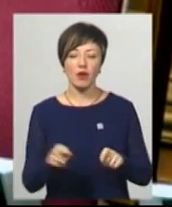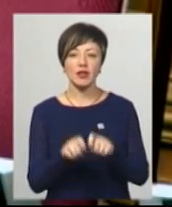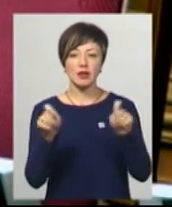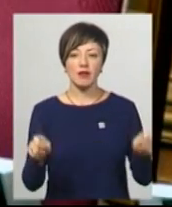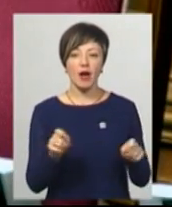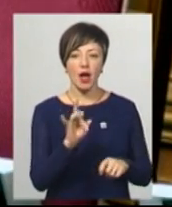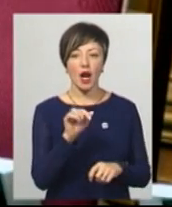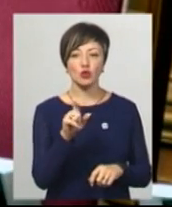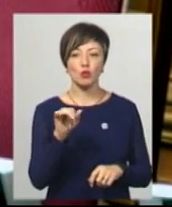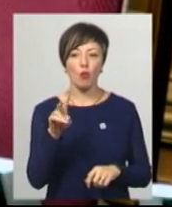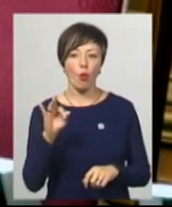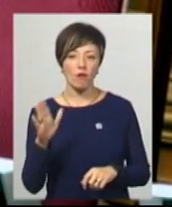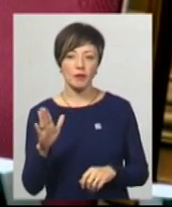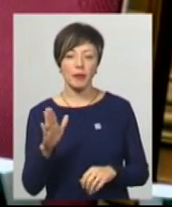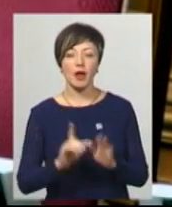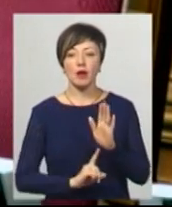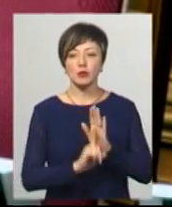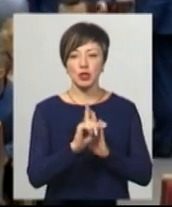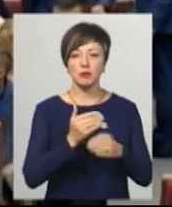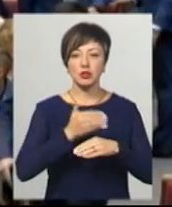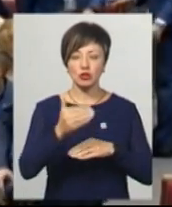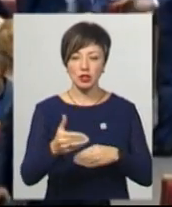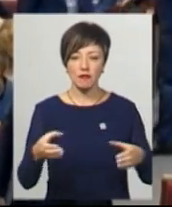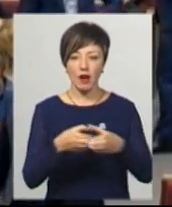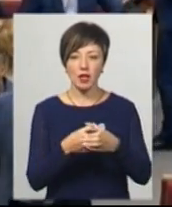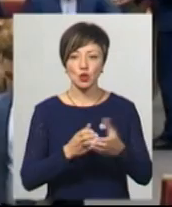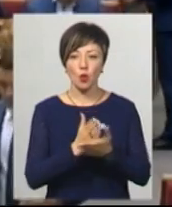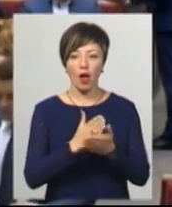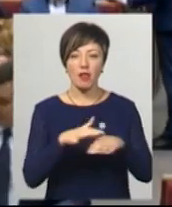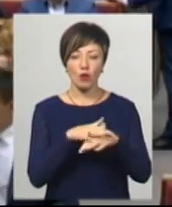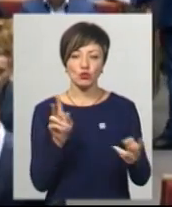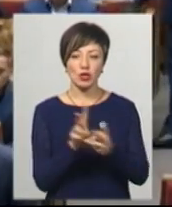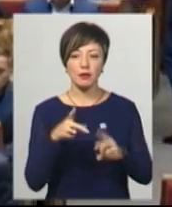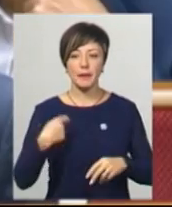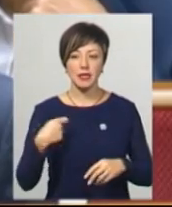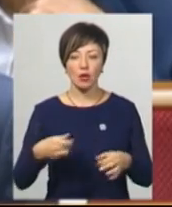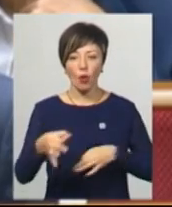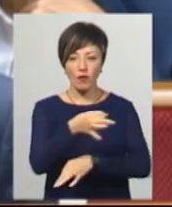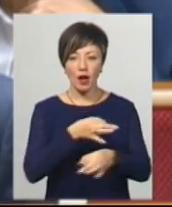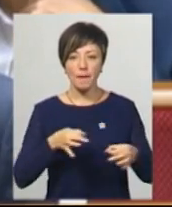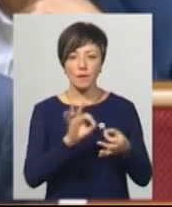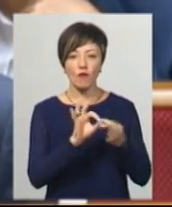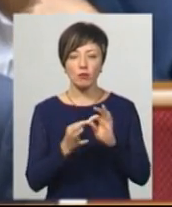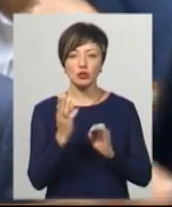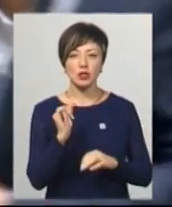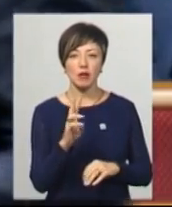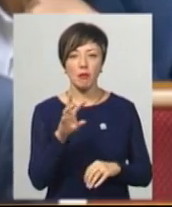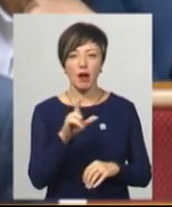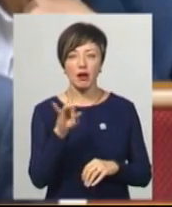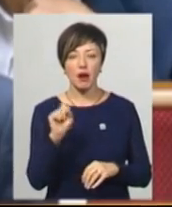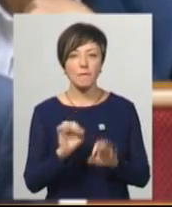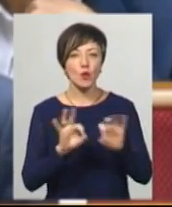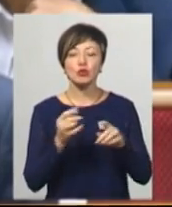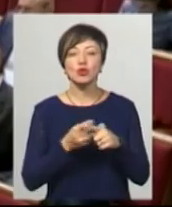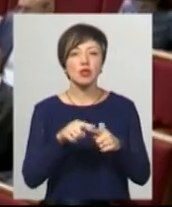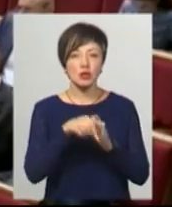Разумков, почали пізніше, бо зі своєю фракцією «Слуга народу» зустрічався президент. Говорили про формулу Штайнмаєра. Щоправда, пояснити,